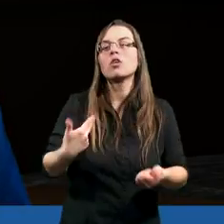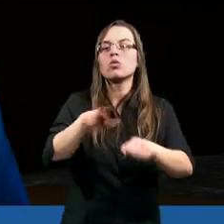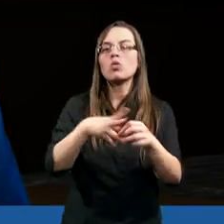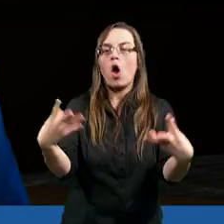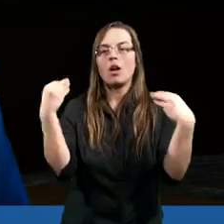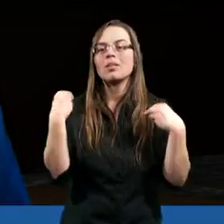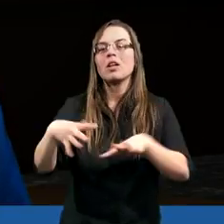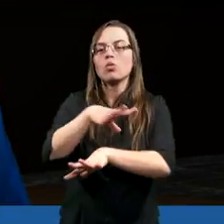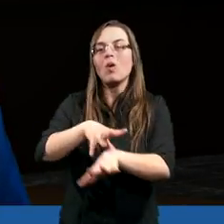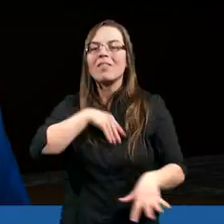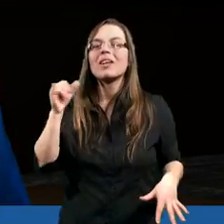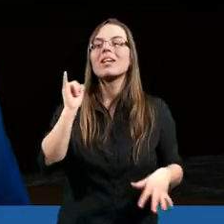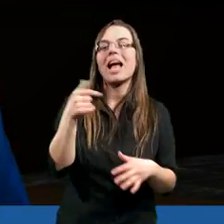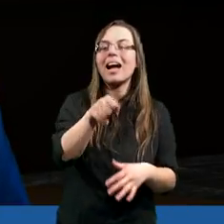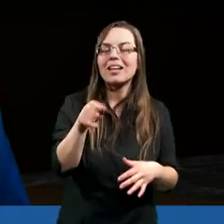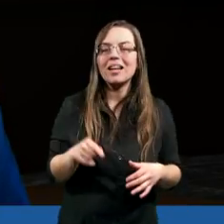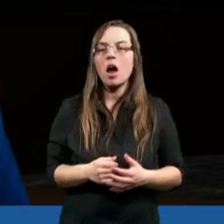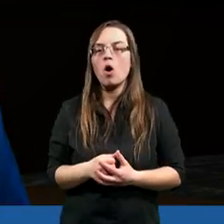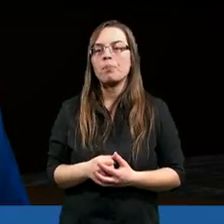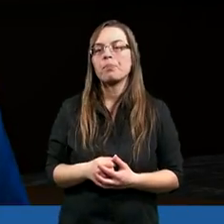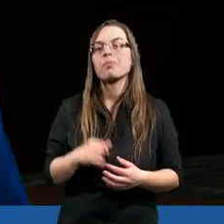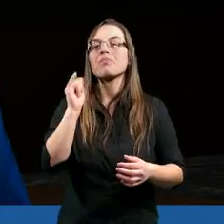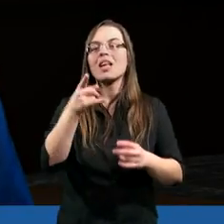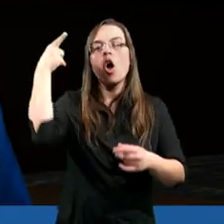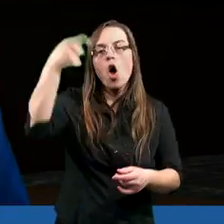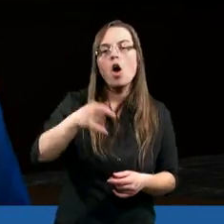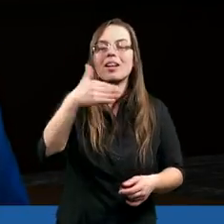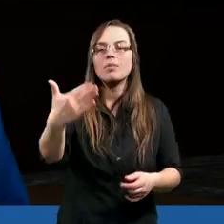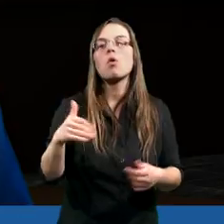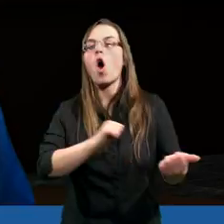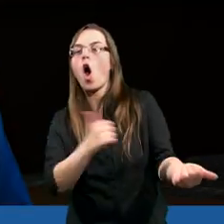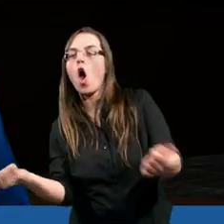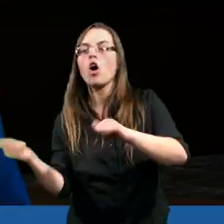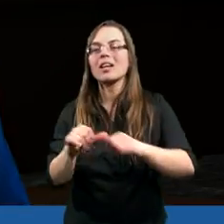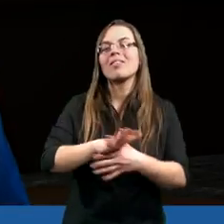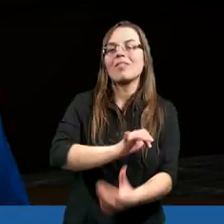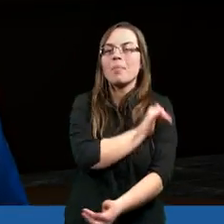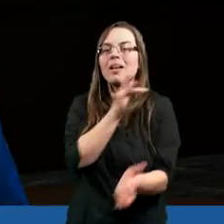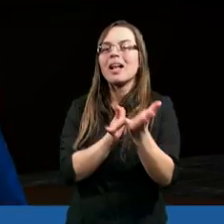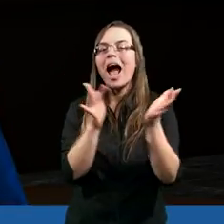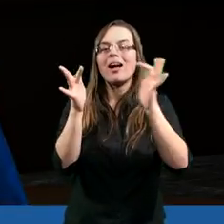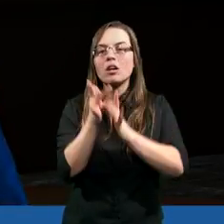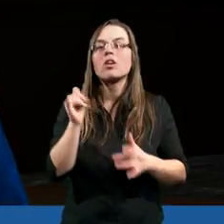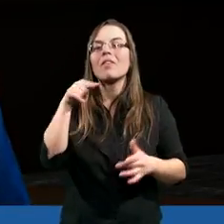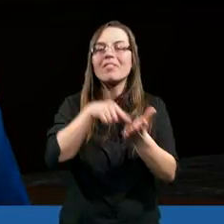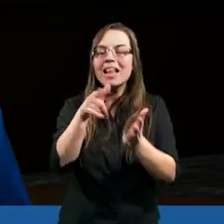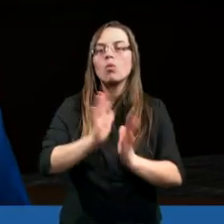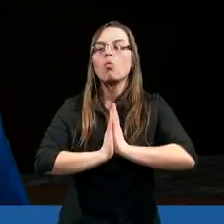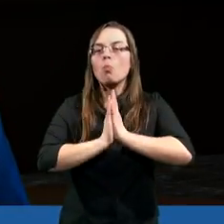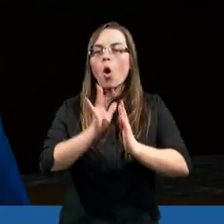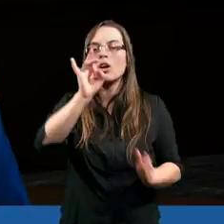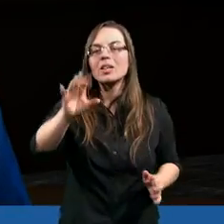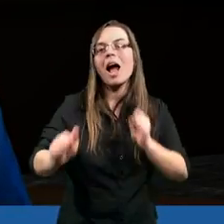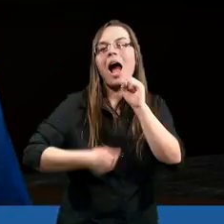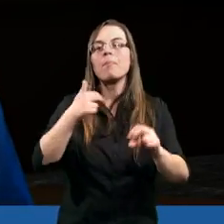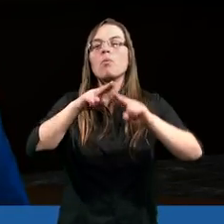którzy otrzymali Ducha Świętego jako i my i rozkazał ich ościć w imię Jezusa Chrystusa. Wtedy uprosili go,